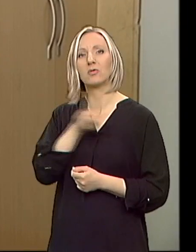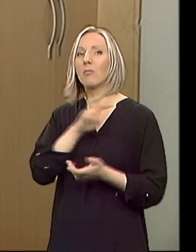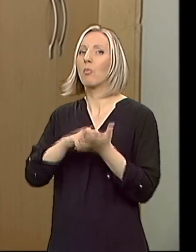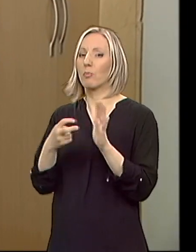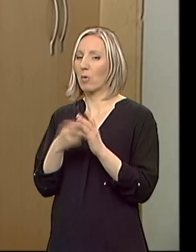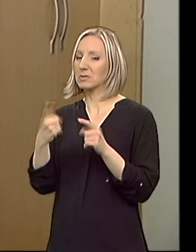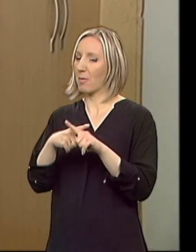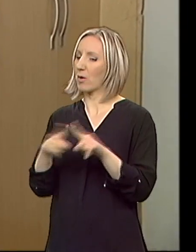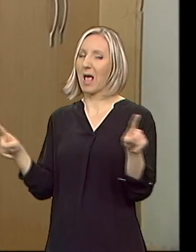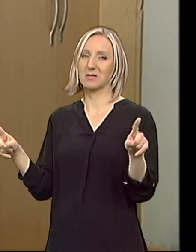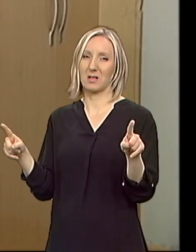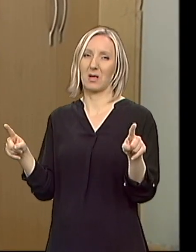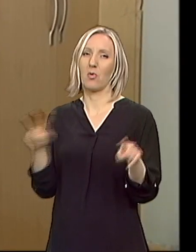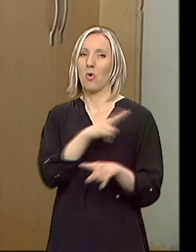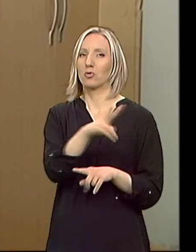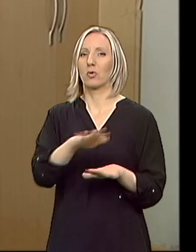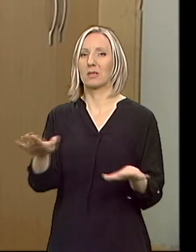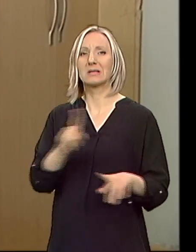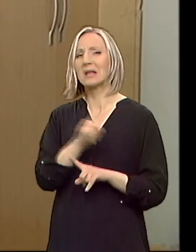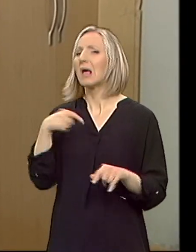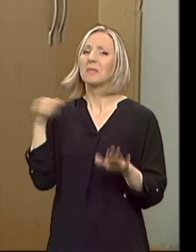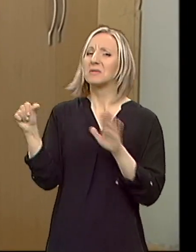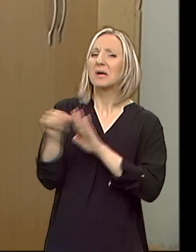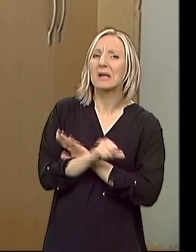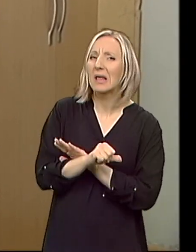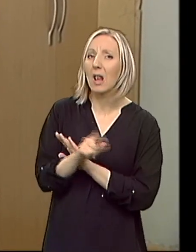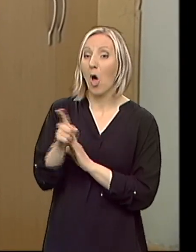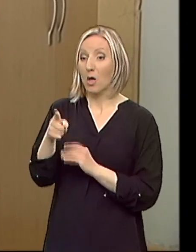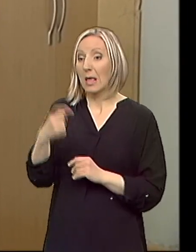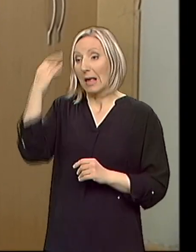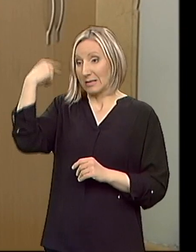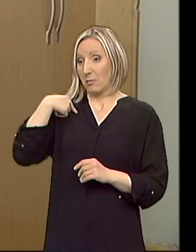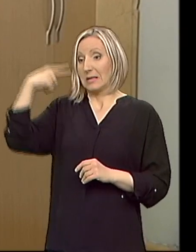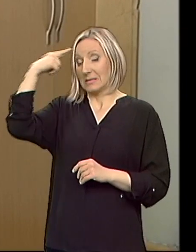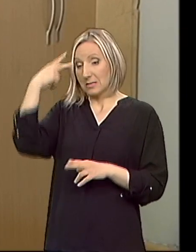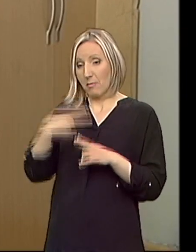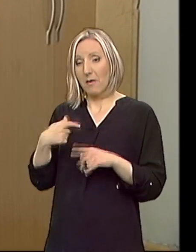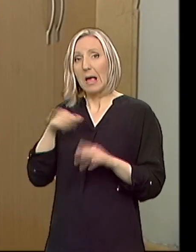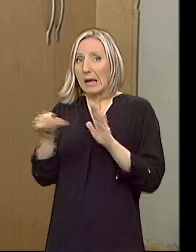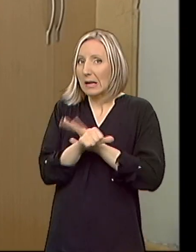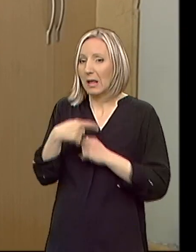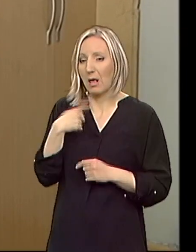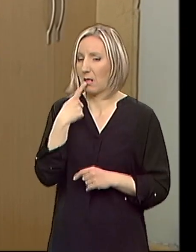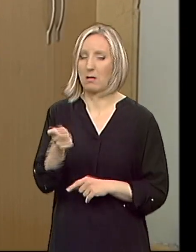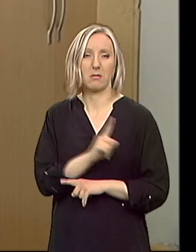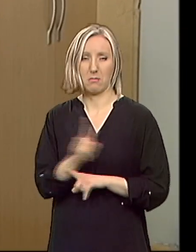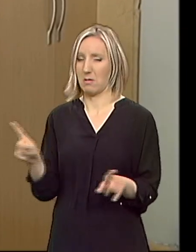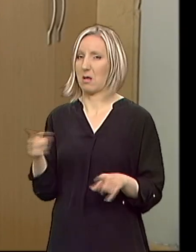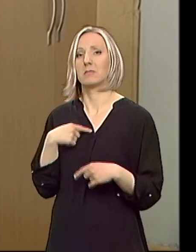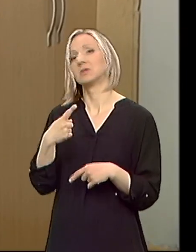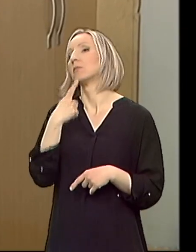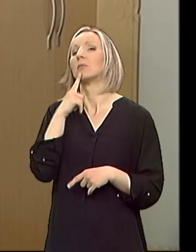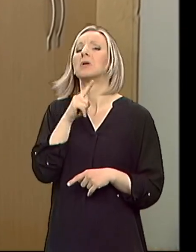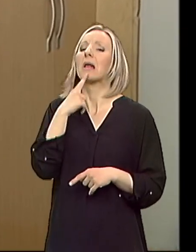od druge dece. Mislim, nikad nismo krili od njega od momenta kad smo mi je saznali diagnozu, nismo krili od njega, naravno nismo mu suštinski rekli